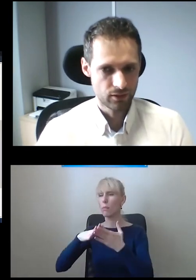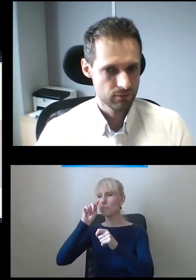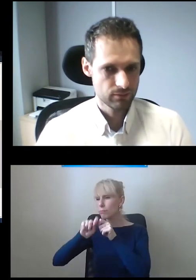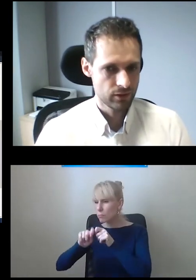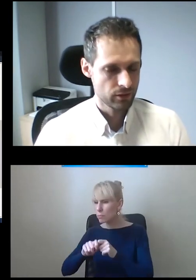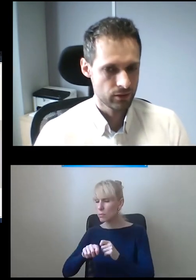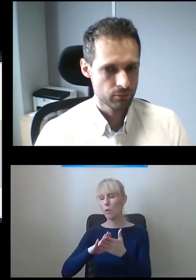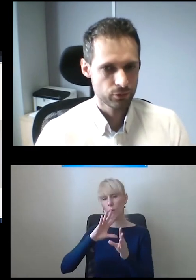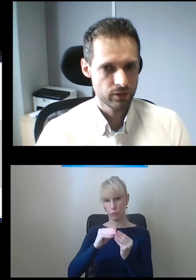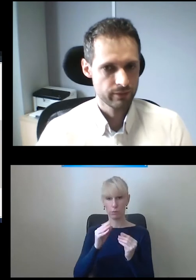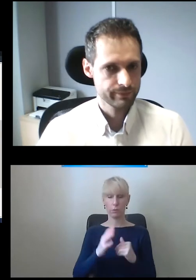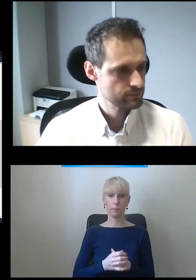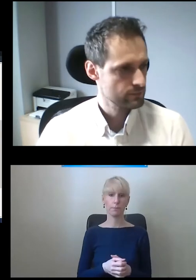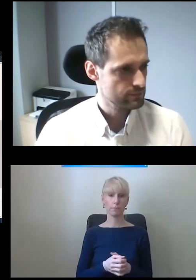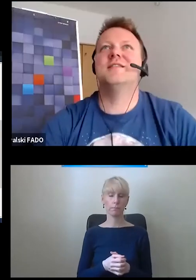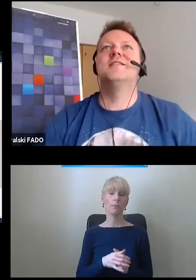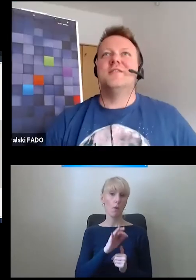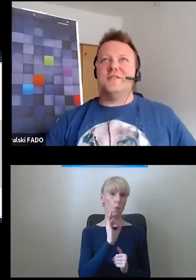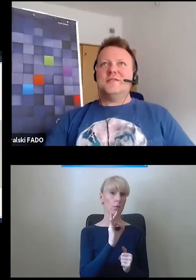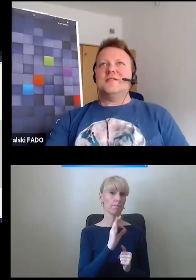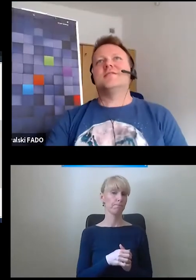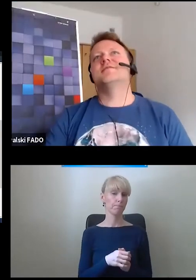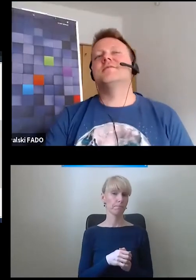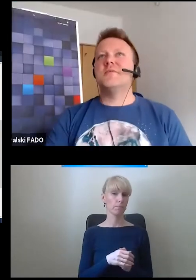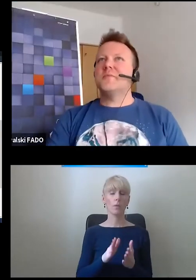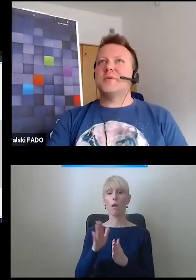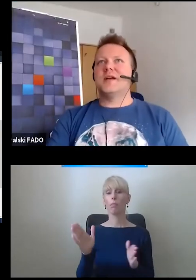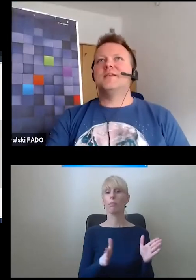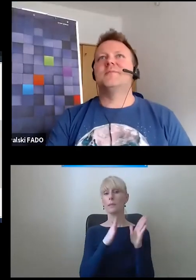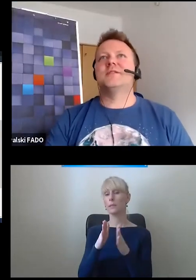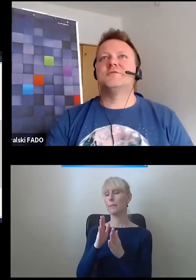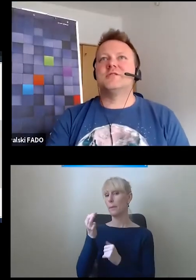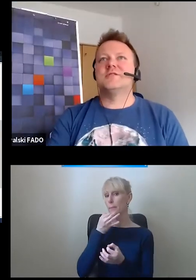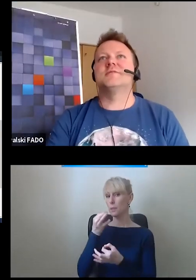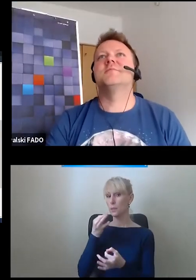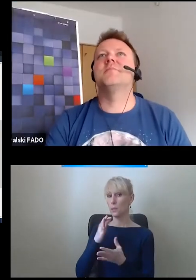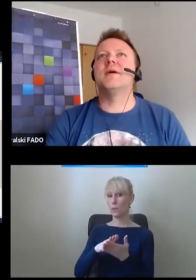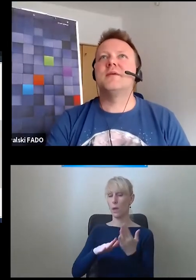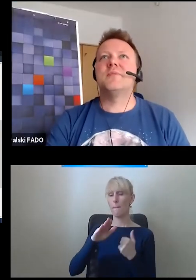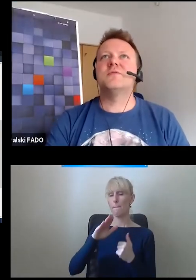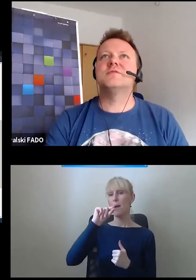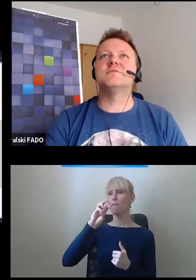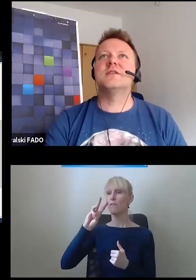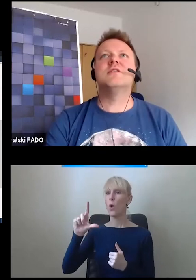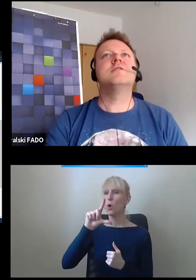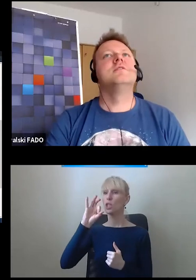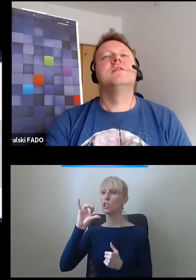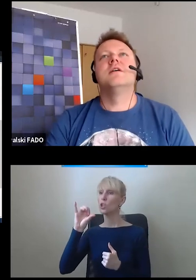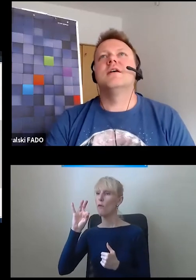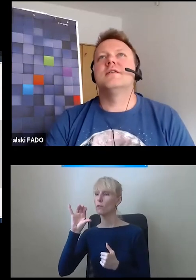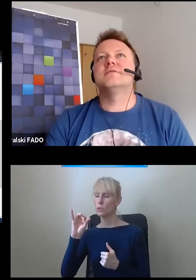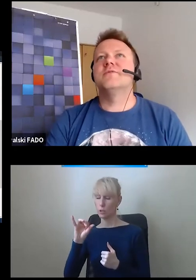i to by było tyle. Okej i pytanie i komentarz Pana Pawła Lisowskiego.